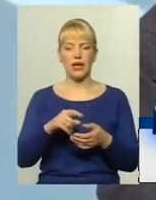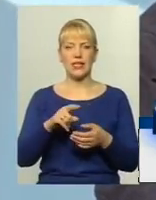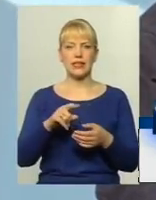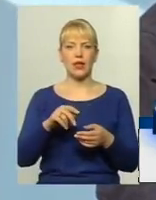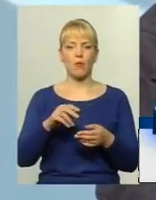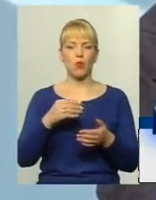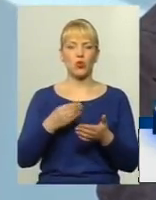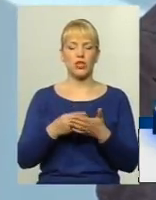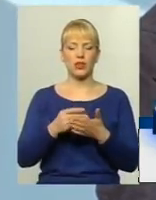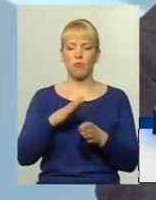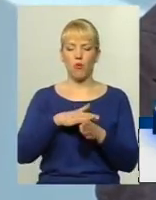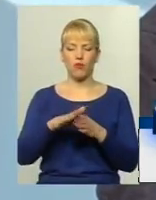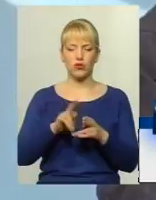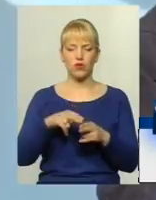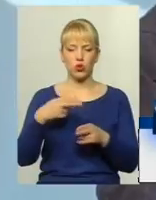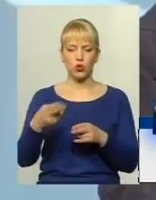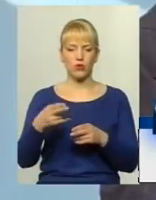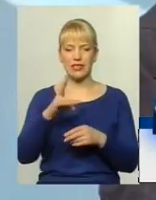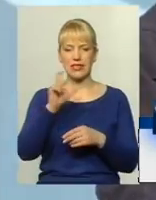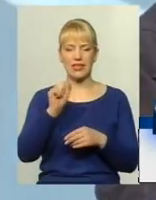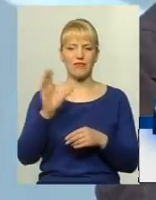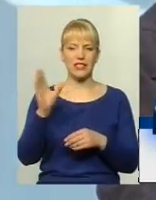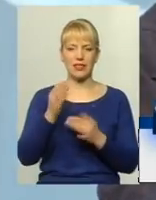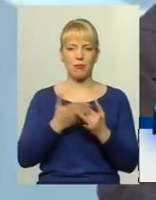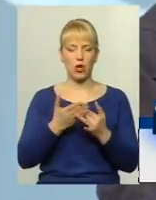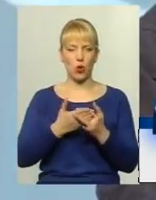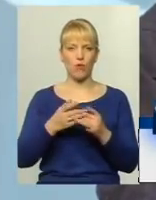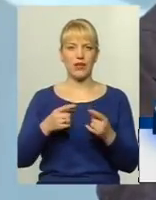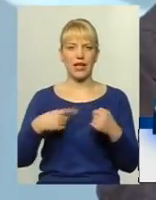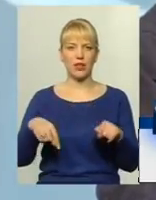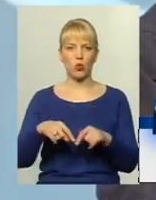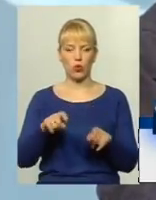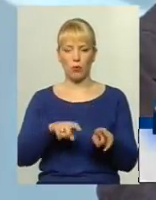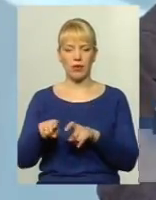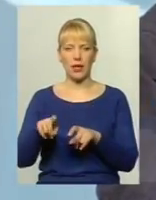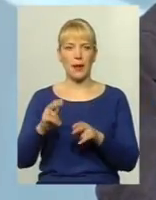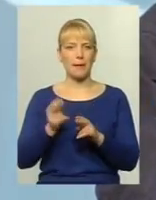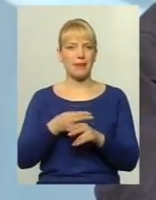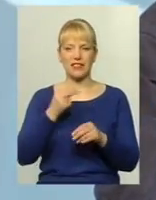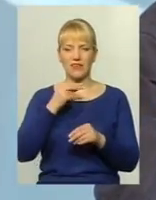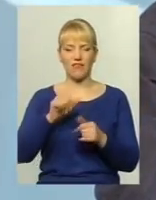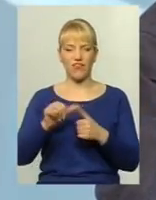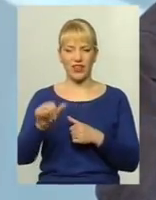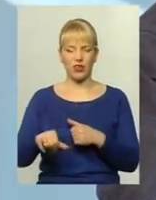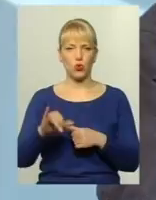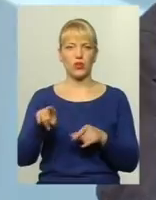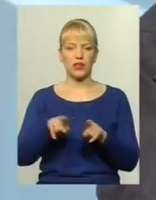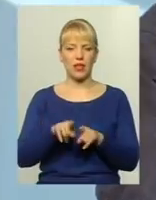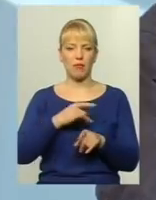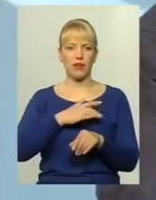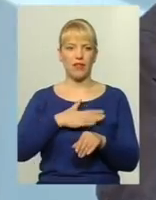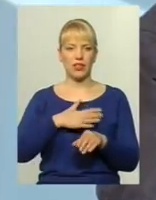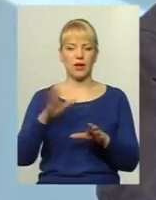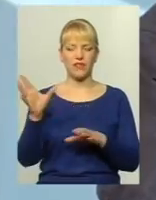відшкодовується за всі пільові категорії пасажирів. Тобто він перевозить всіх без винятку. Так само ми приватні признаки перевозимо всіх без